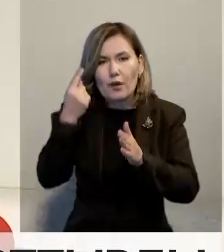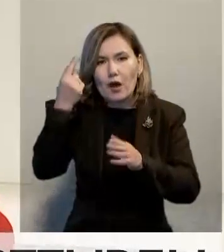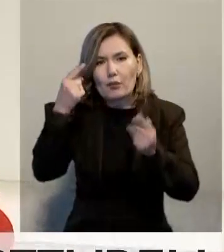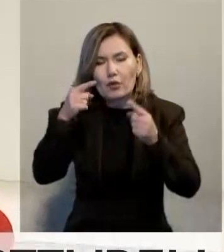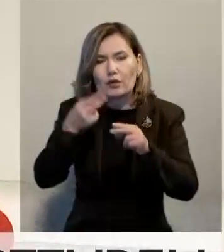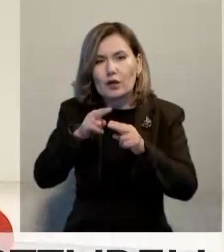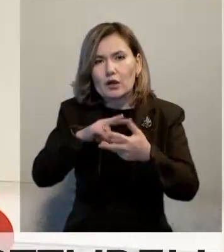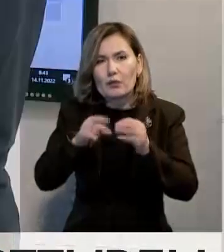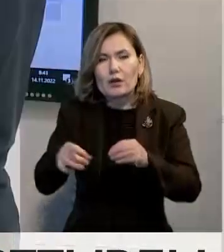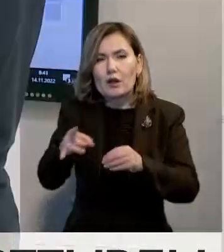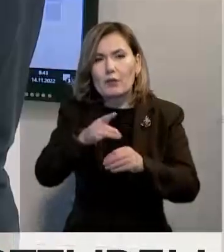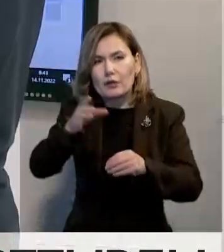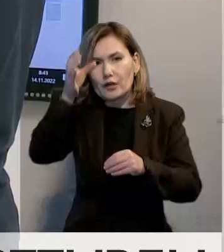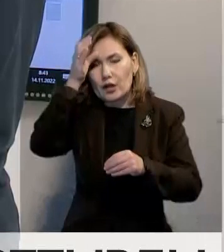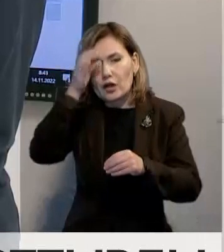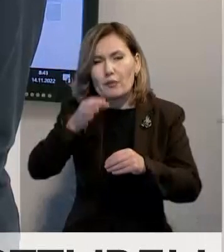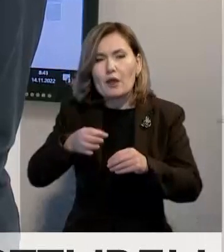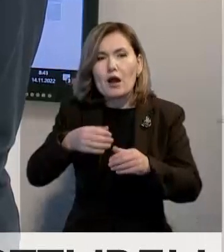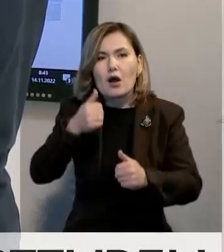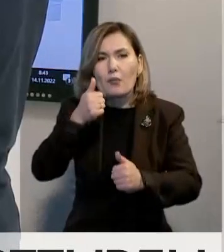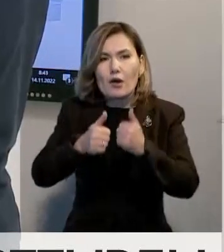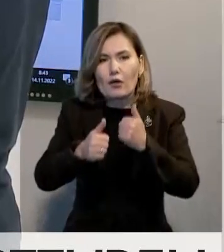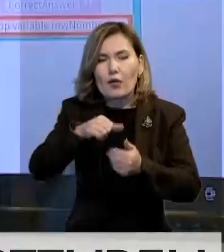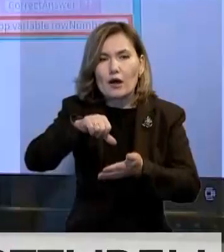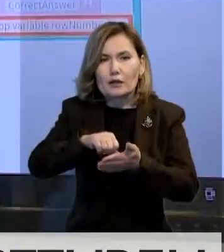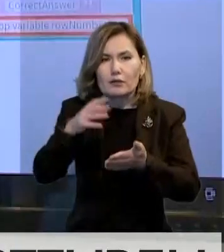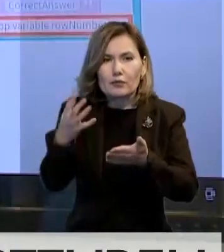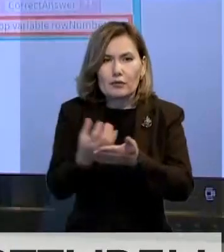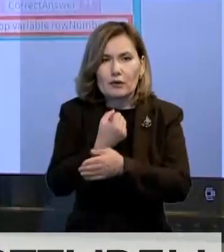қатысқан республикалық ғылыми жұма байқалында жүлдегер атанды.